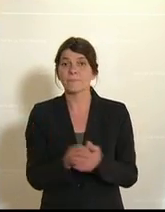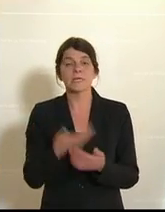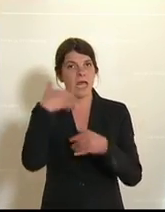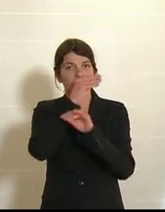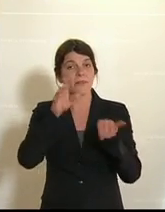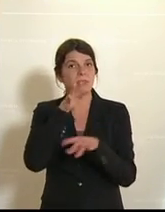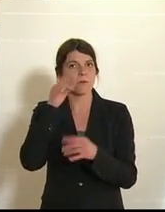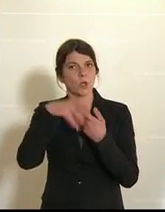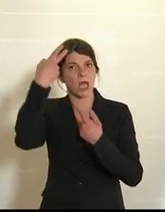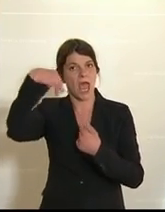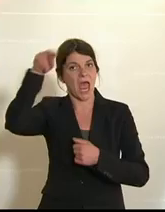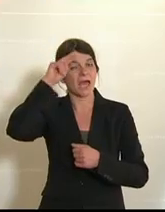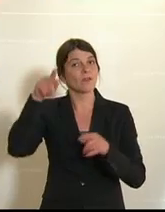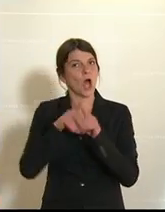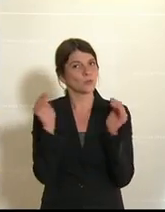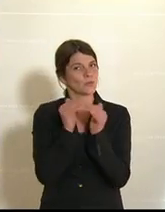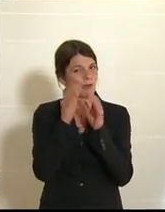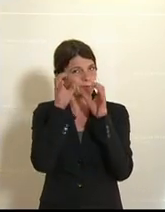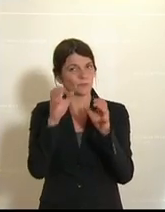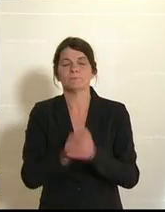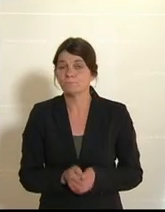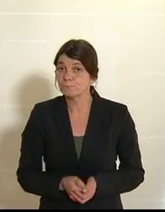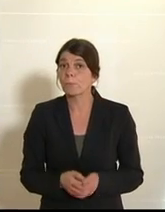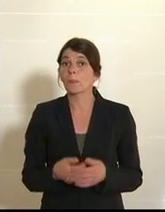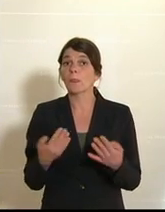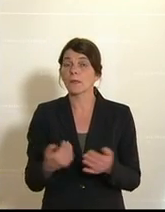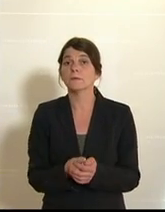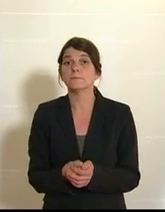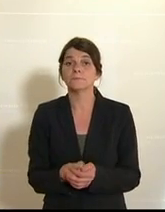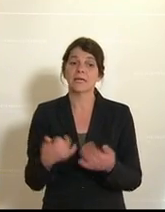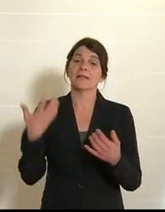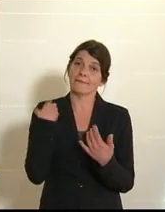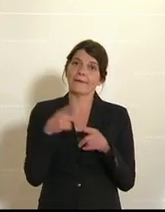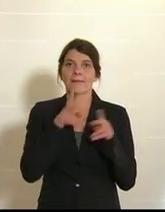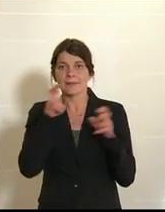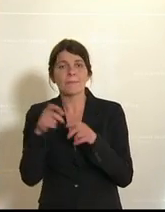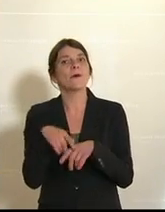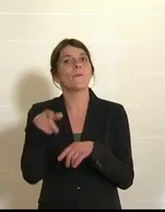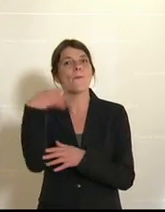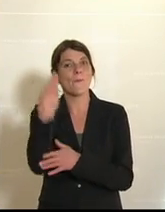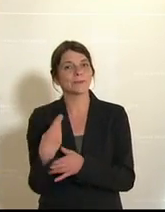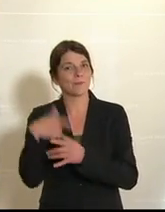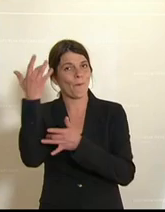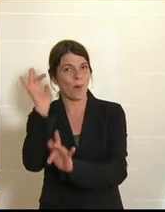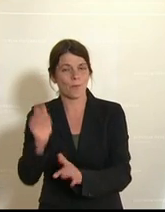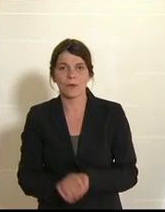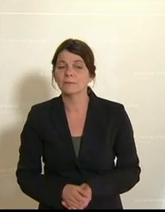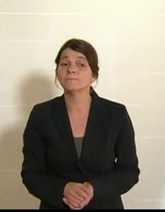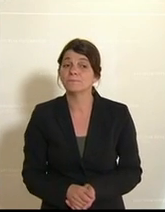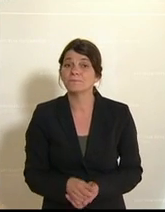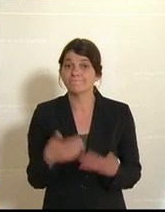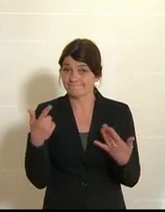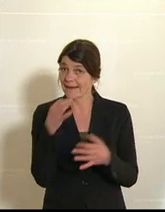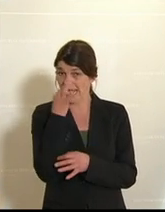sehr geehrte Damen und Herren an den Bildschirmen. Es geht wieder einmal um die Kunst und die Kultur und in